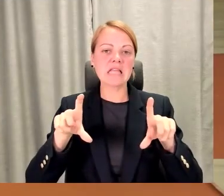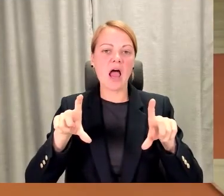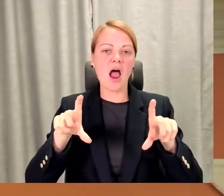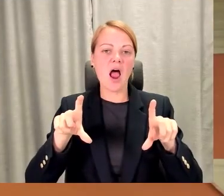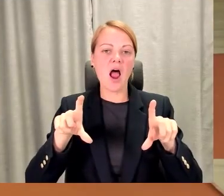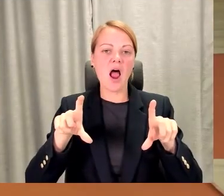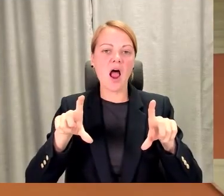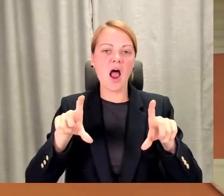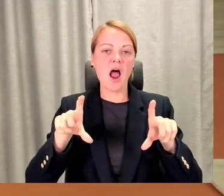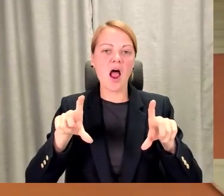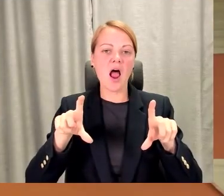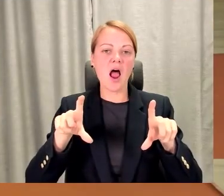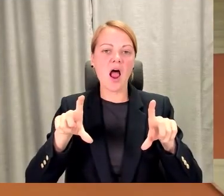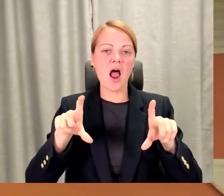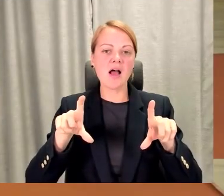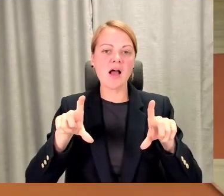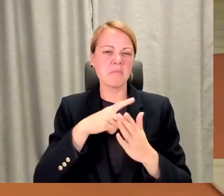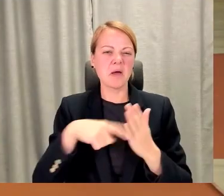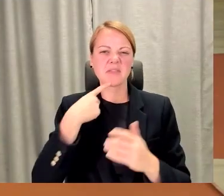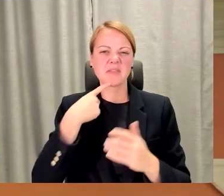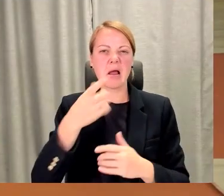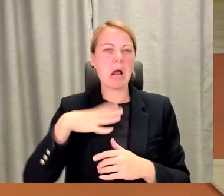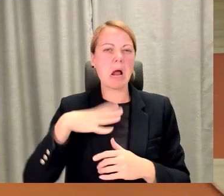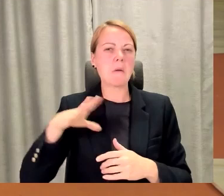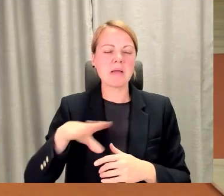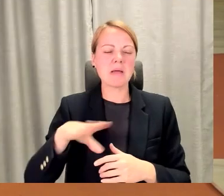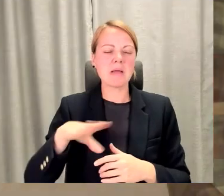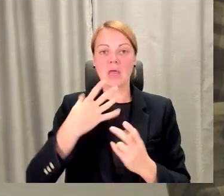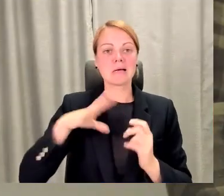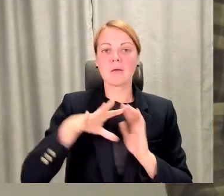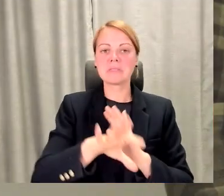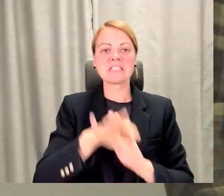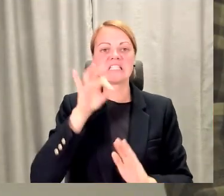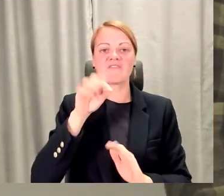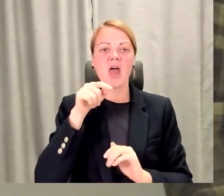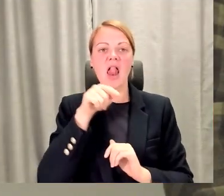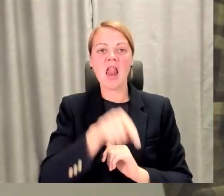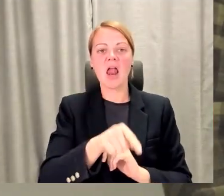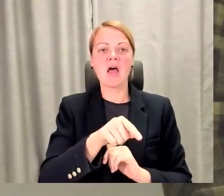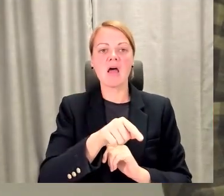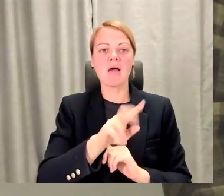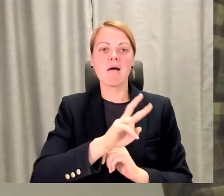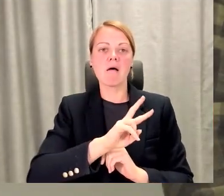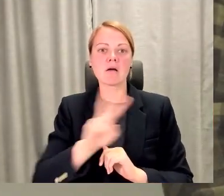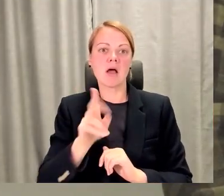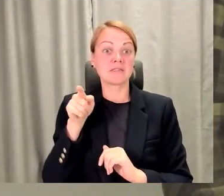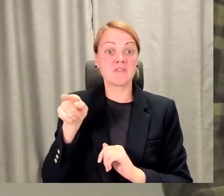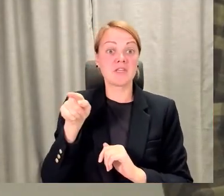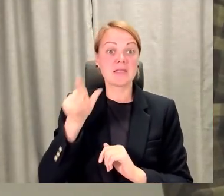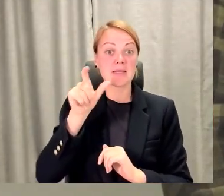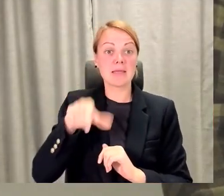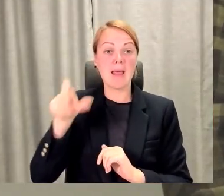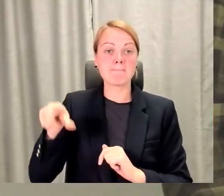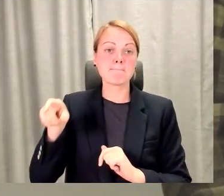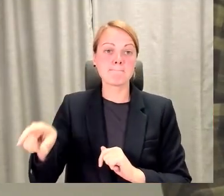pastāstīt par mūsu absolventu stāstiem. Kāpēc viņi izvēlas mācīties un kas viņiem to tas deva.